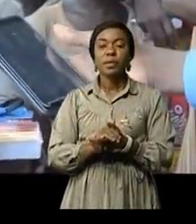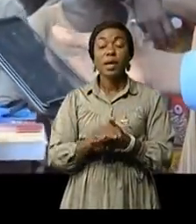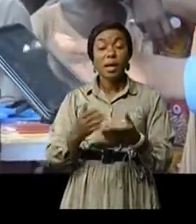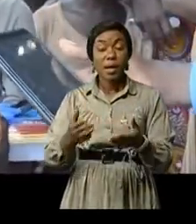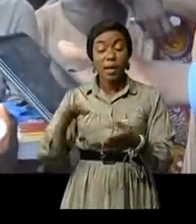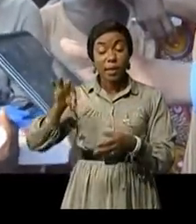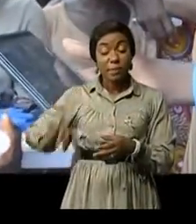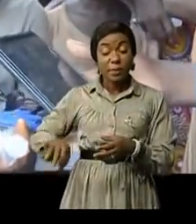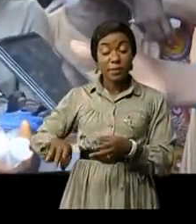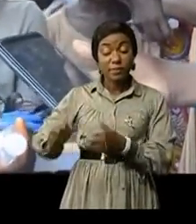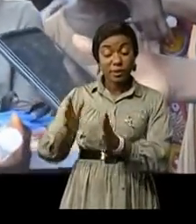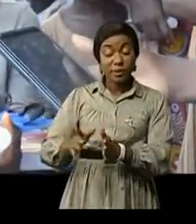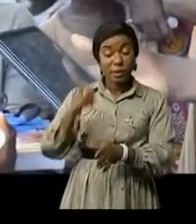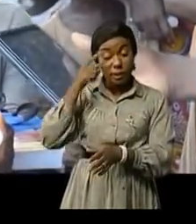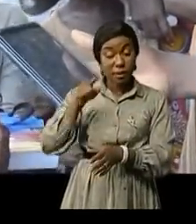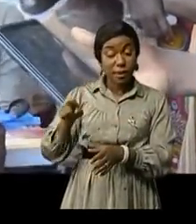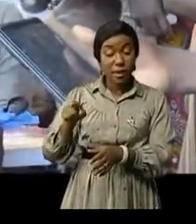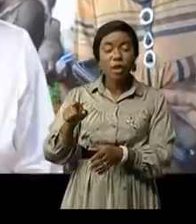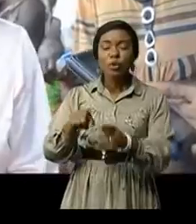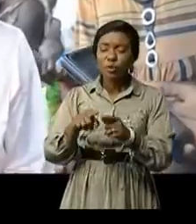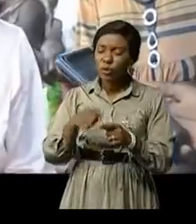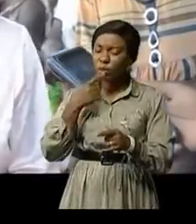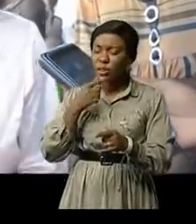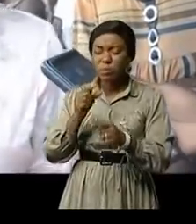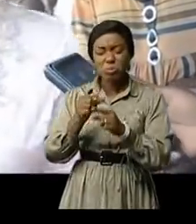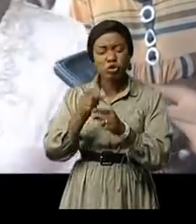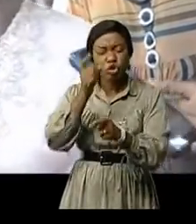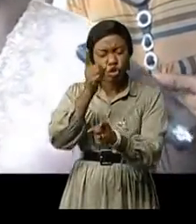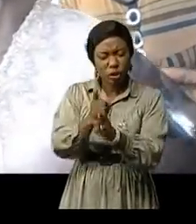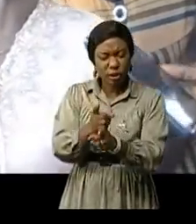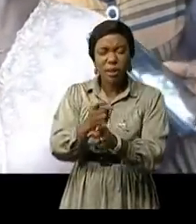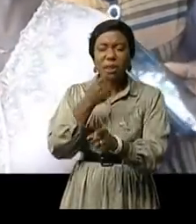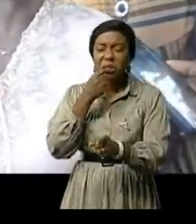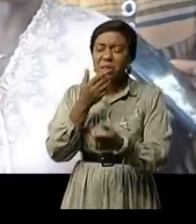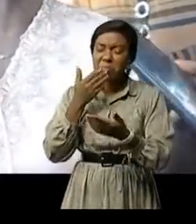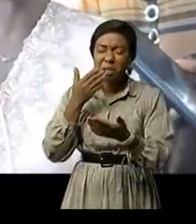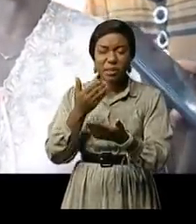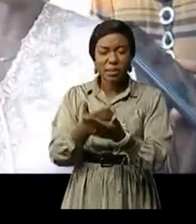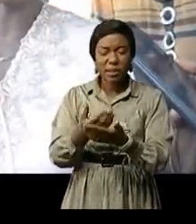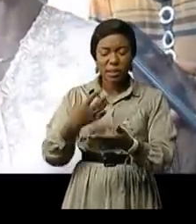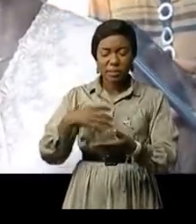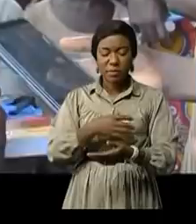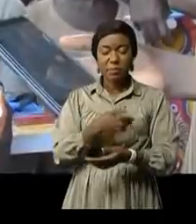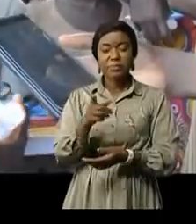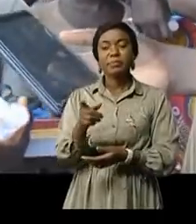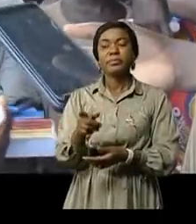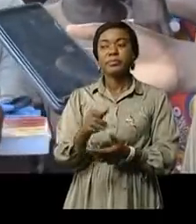-bénéficiaires décédants n'ont eu que de mots justes pour exprimer leur gratitude à la bienfaitrice